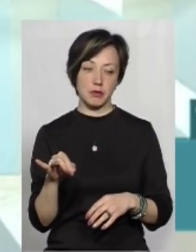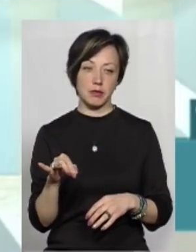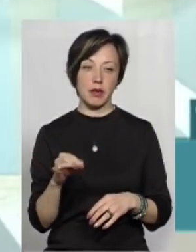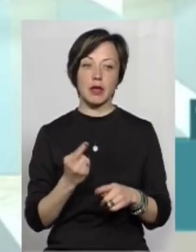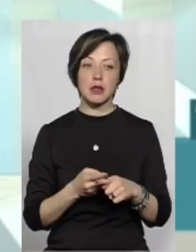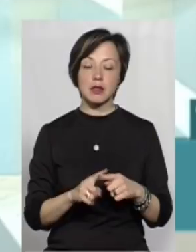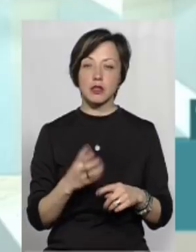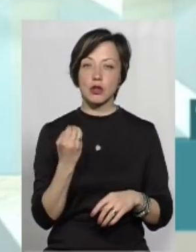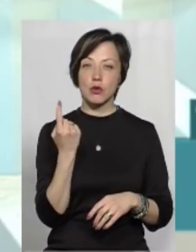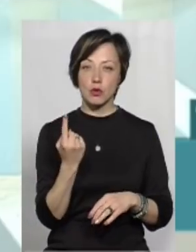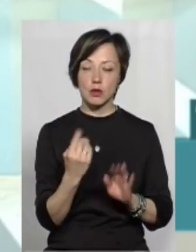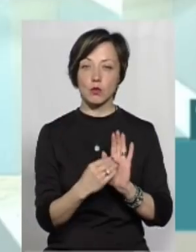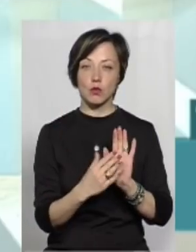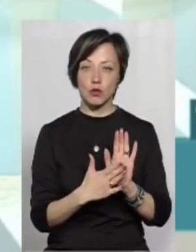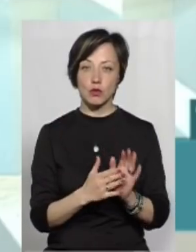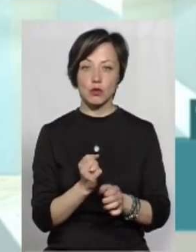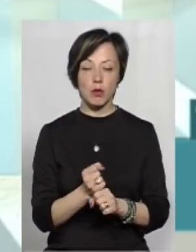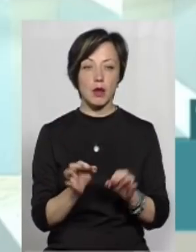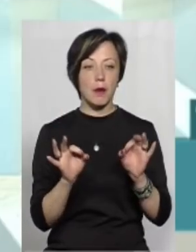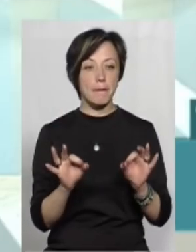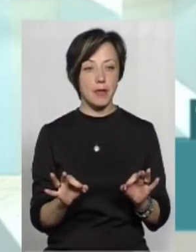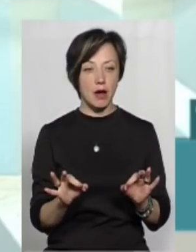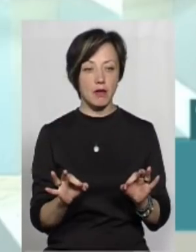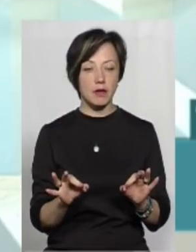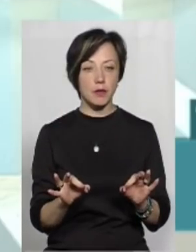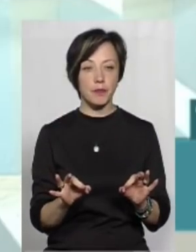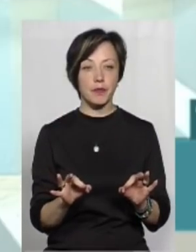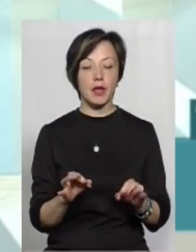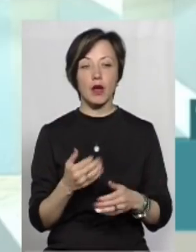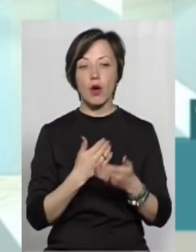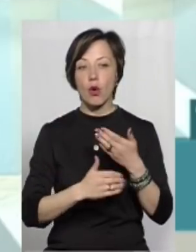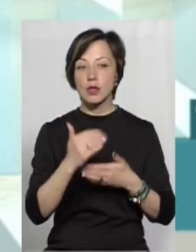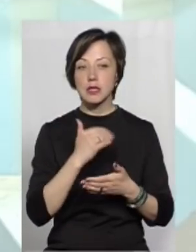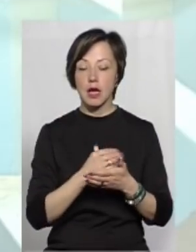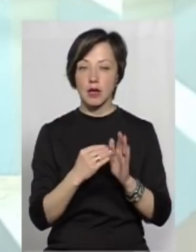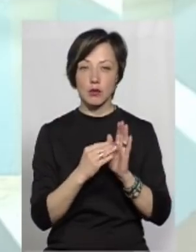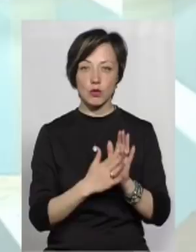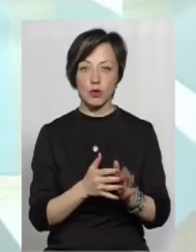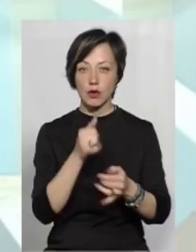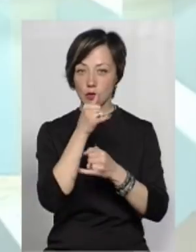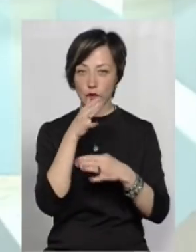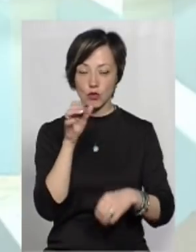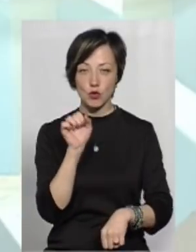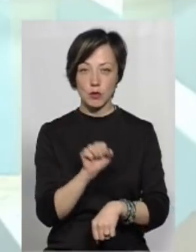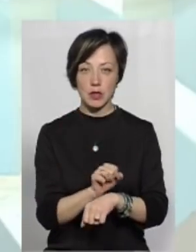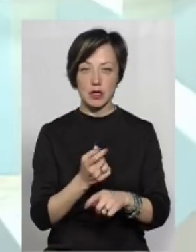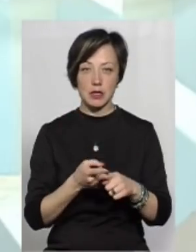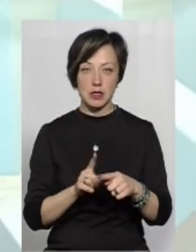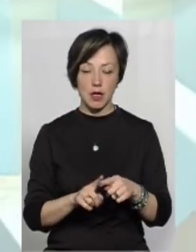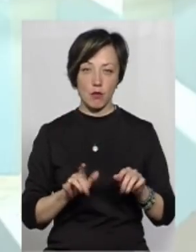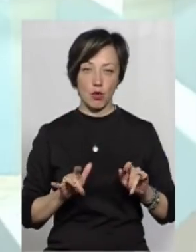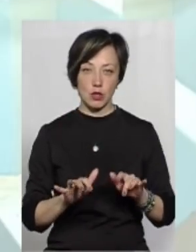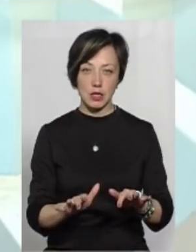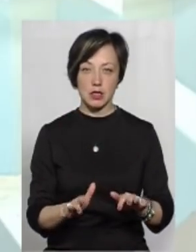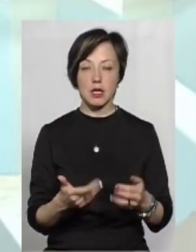Тому це ще один пункт, що ми зробили правильно. І останній пункт. Ми не можемо зупинити цей процес.